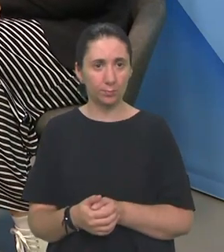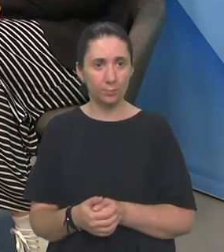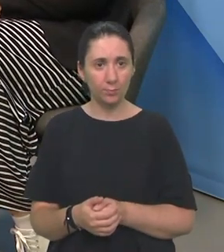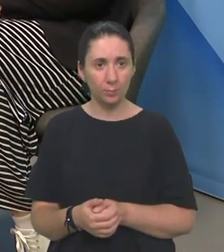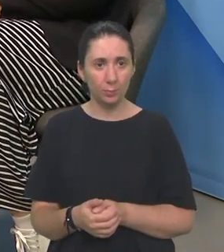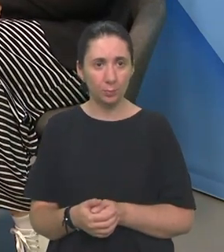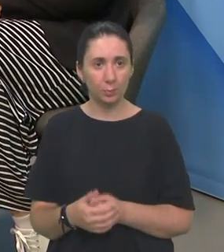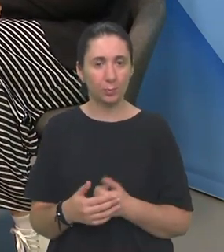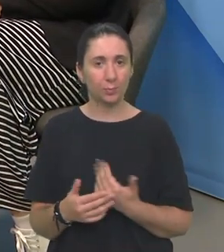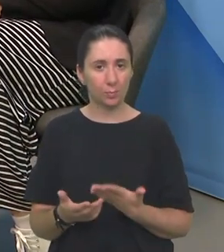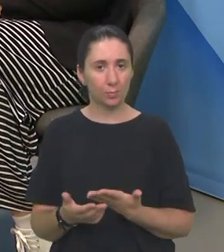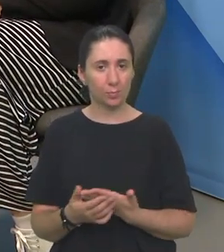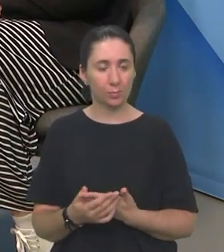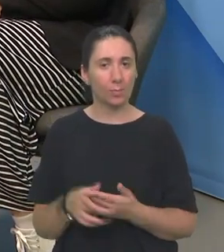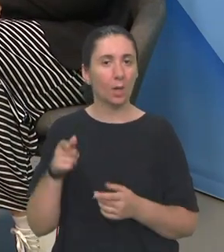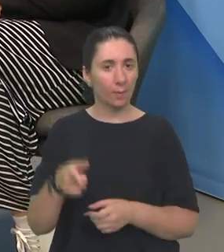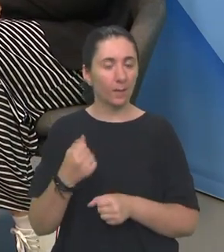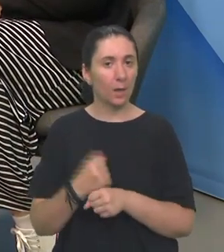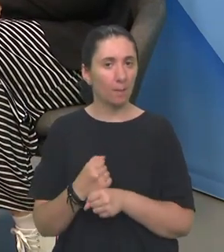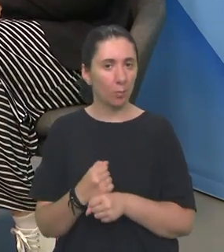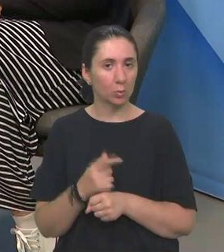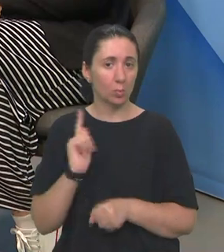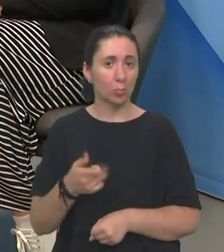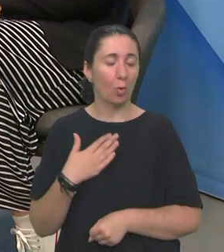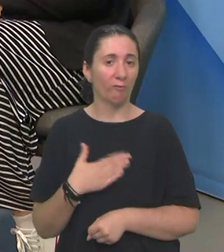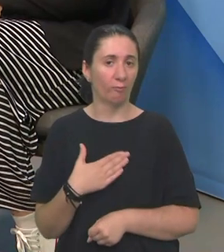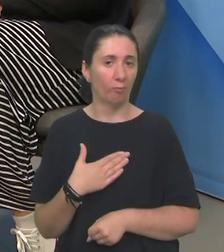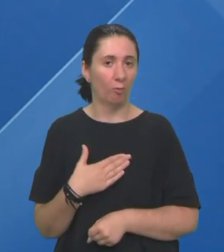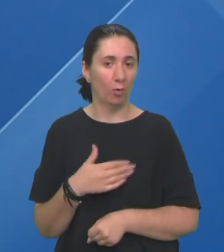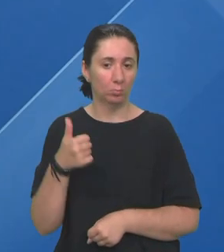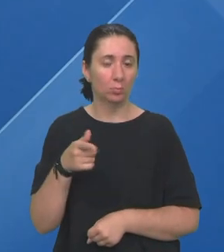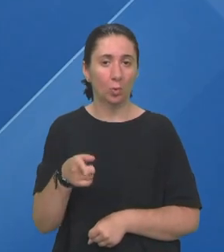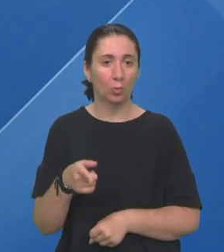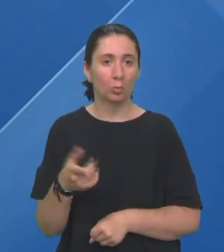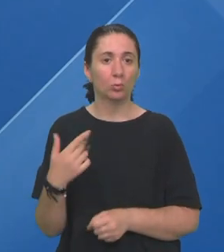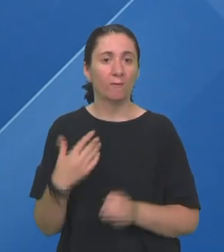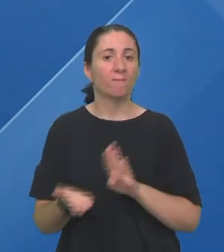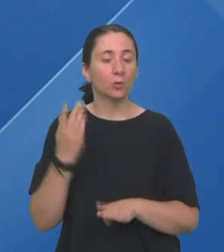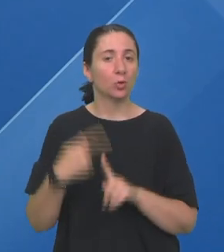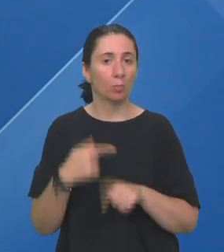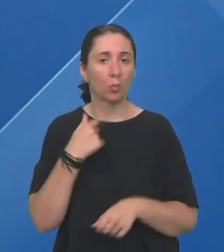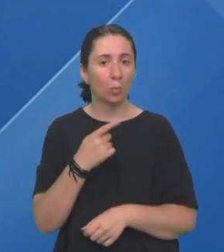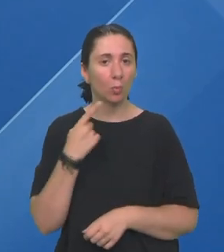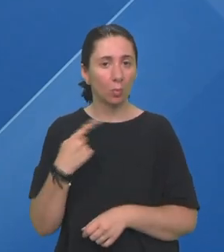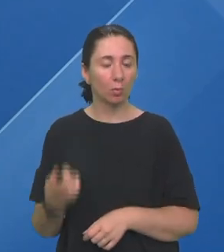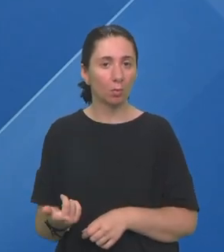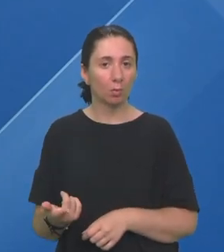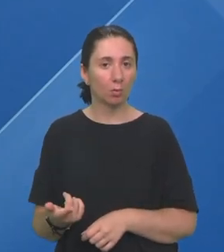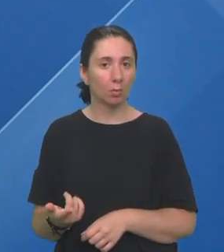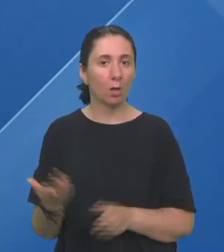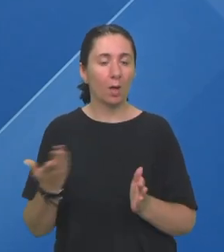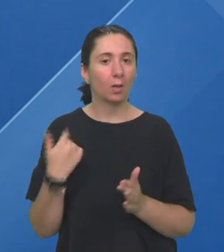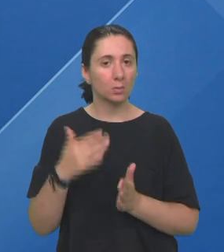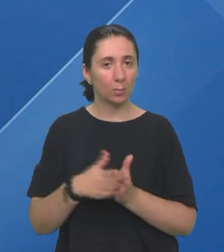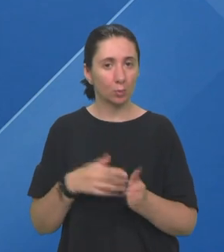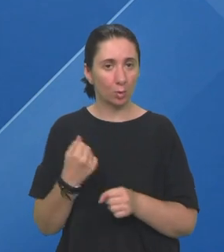Pa zapravo taj posao kao prvo moraš voliti To je ono što sam ja već nekoliko puta rekla Kad